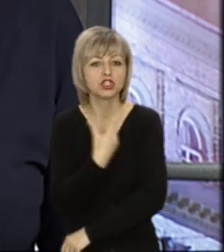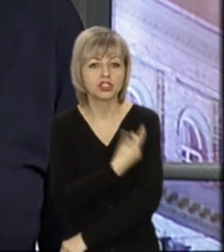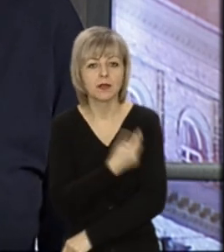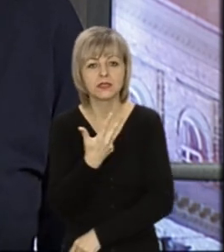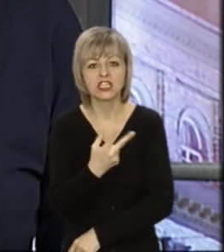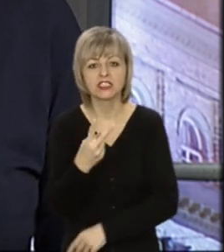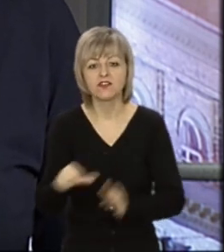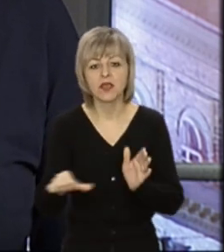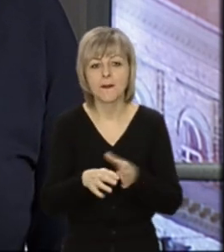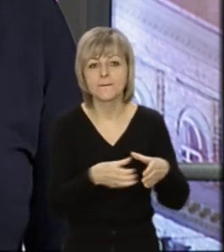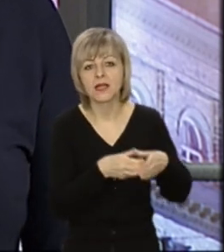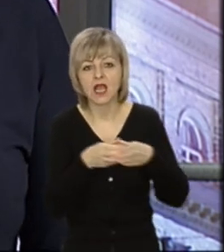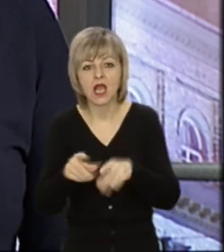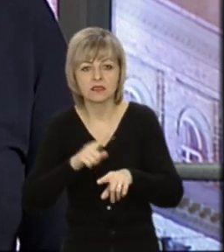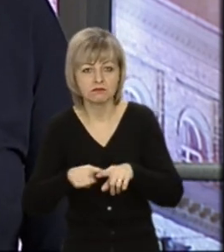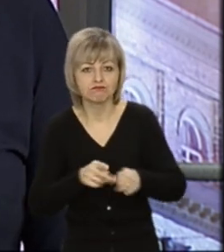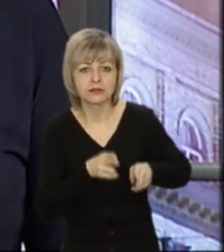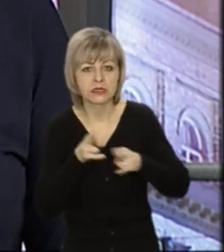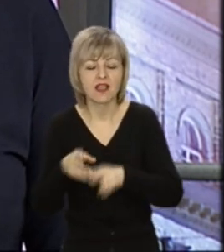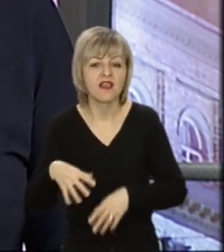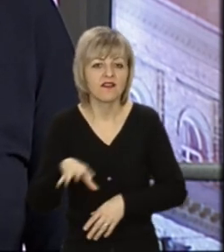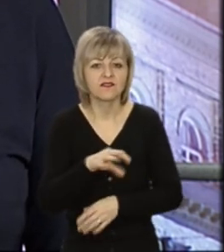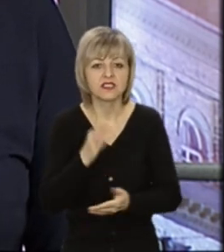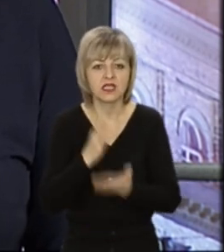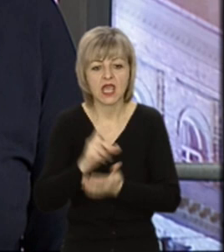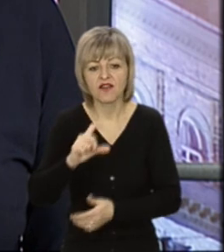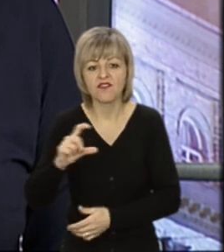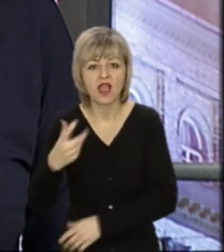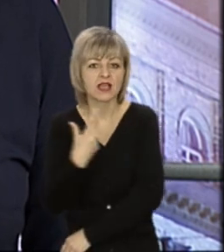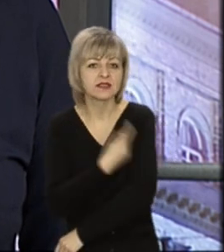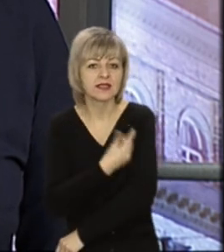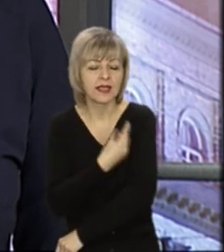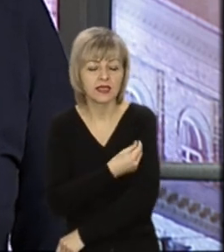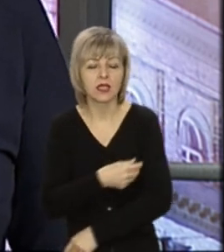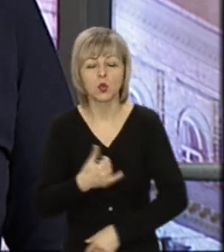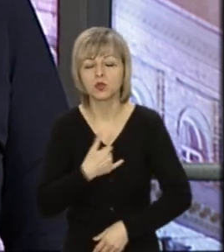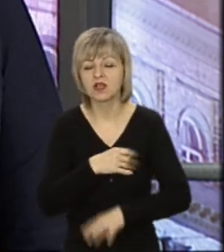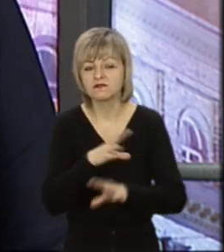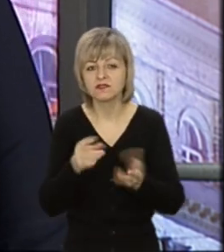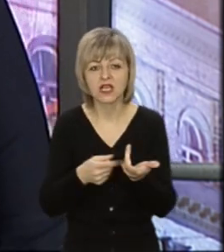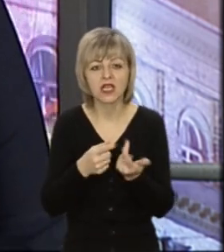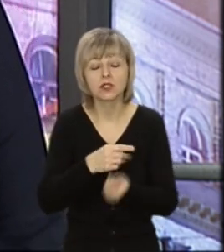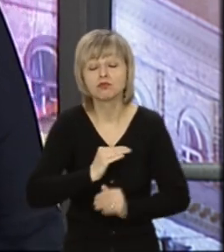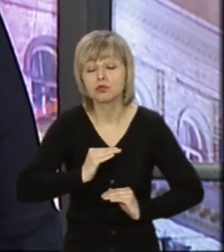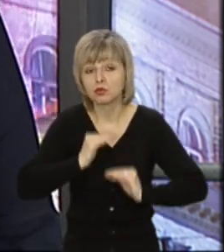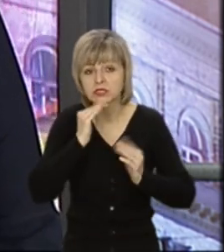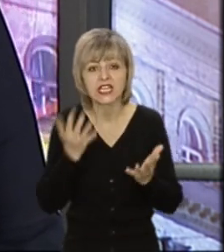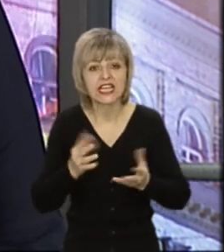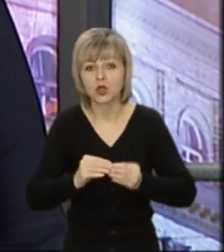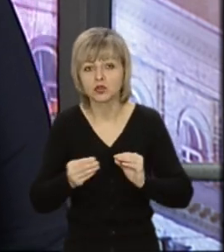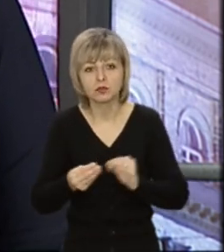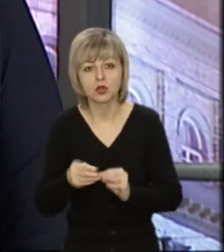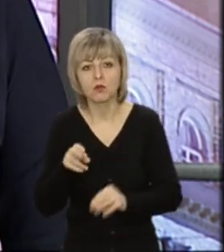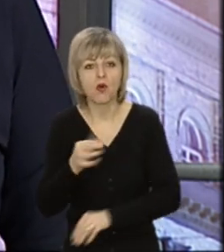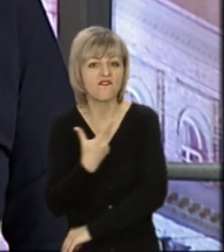32 бригади мобільних. Є всі наявні вакцини, які є в Україні в нас, в достатній кількості. Тому якихось проблем